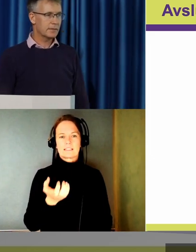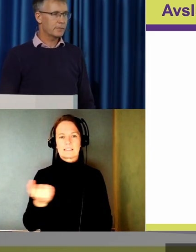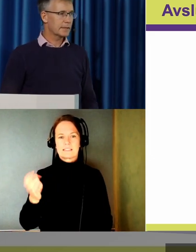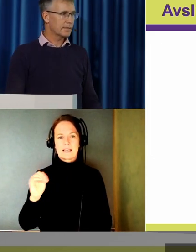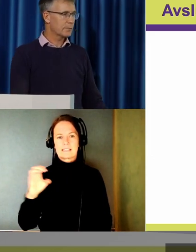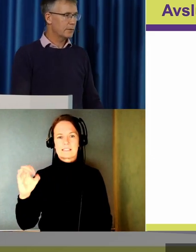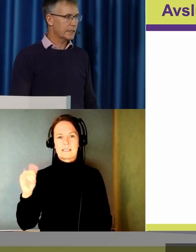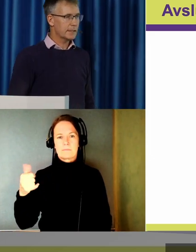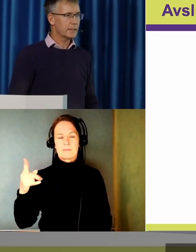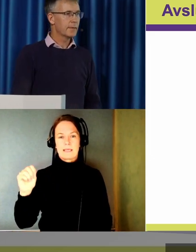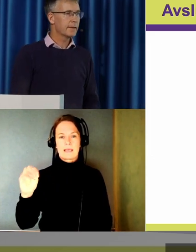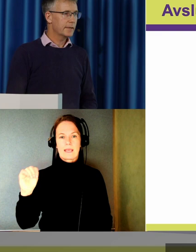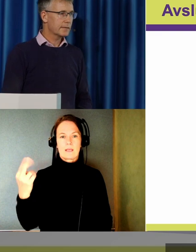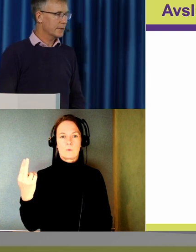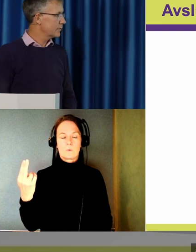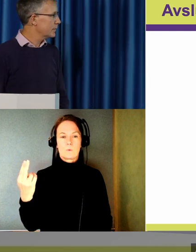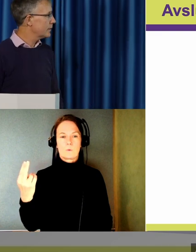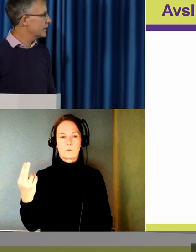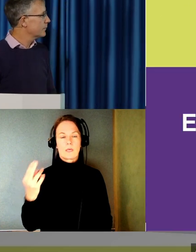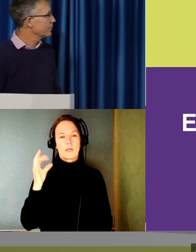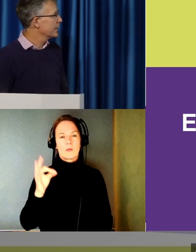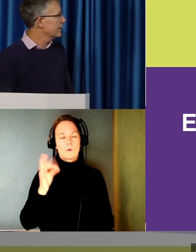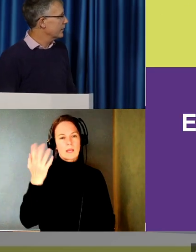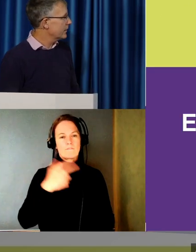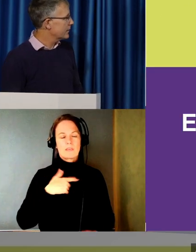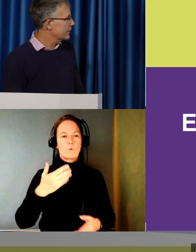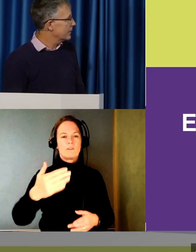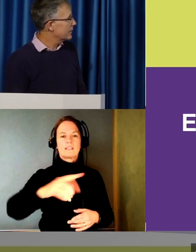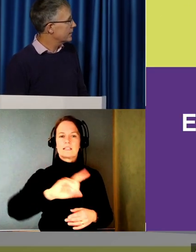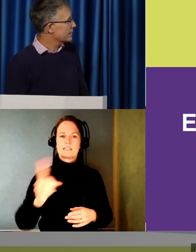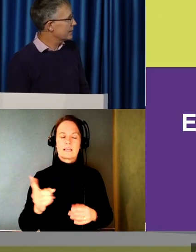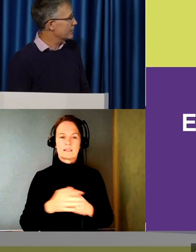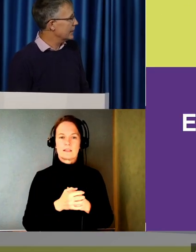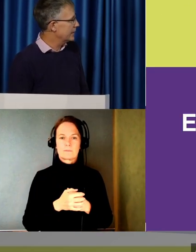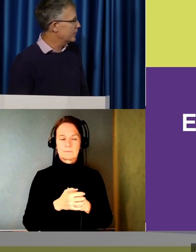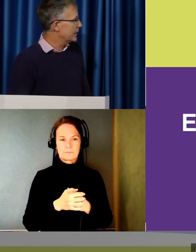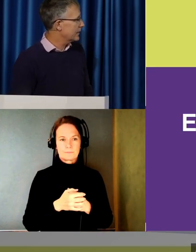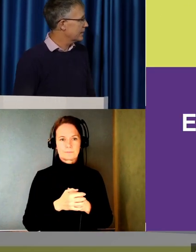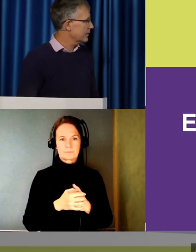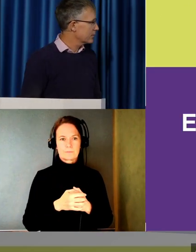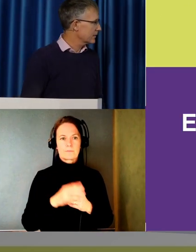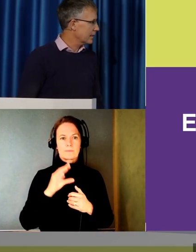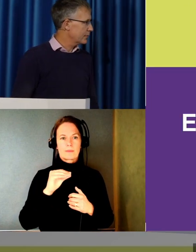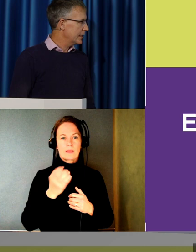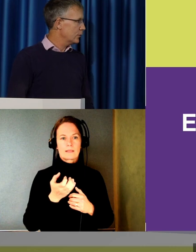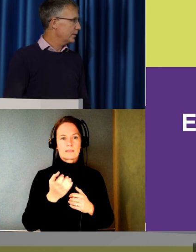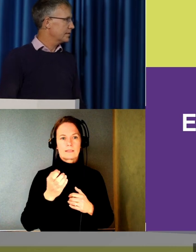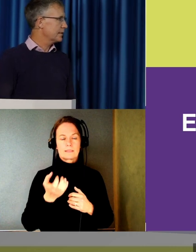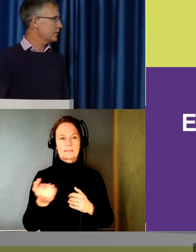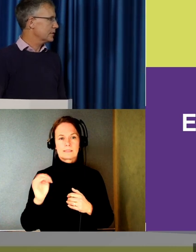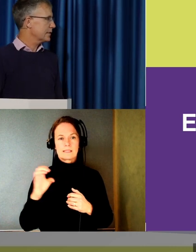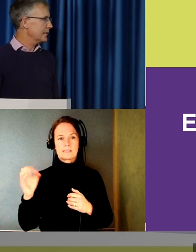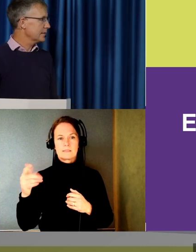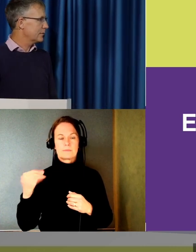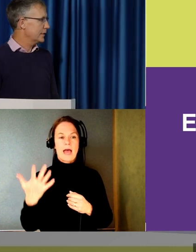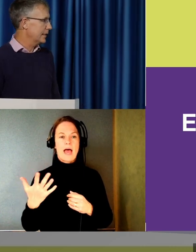någonting som faktiskt påverkar verksamheten framöver. Ja, Accessible EU är något som kallas för Europeiskt